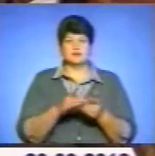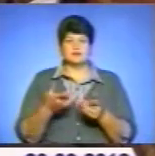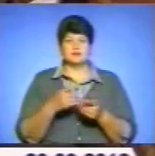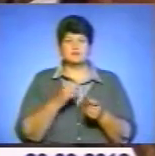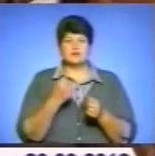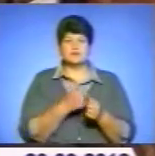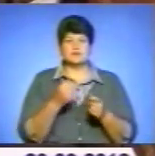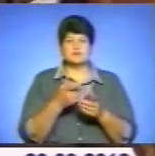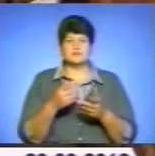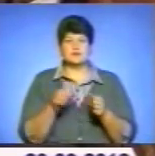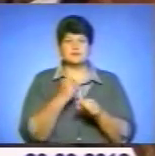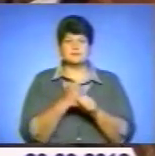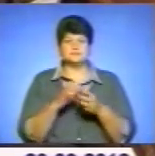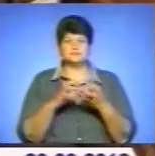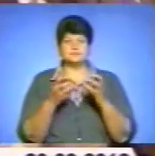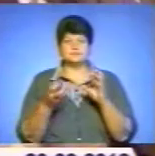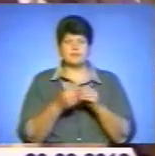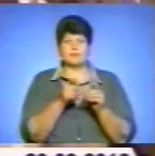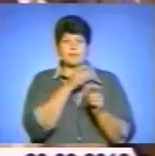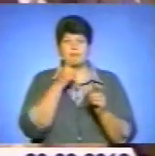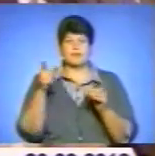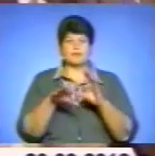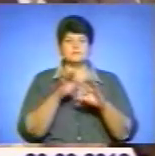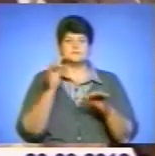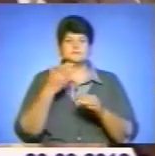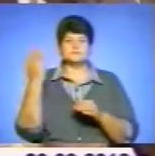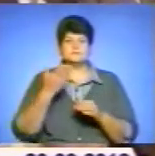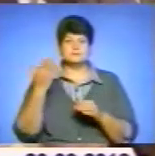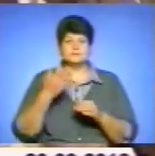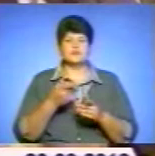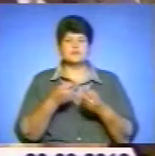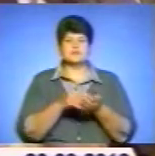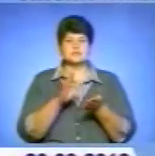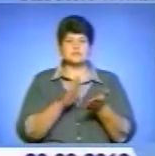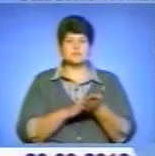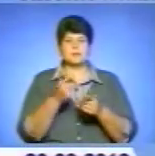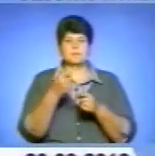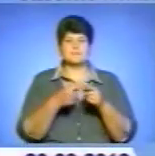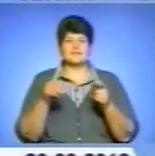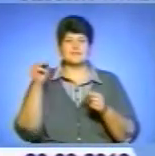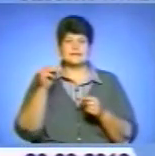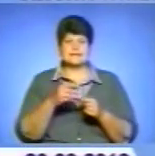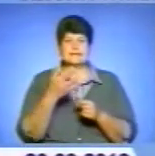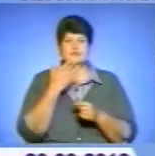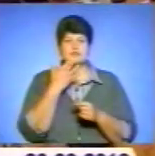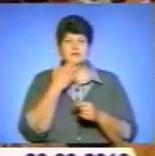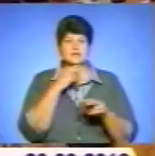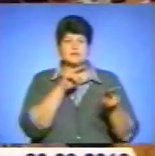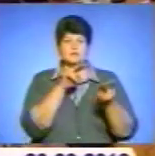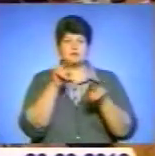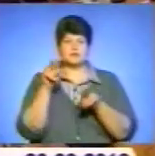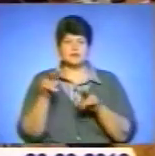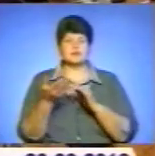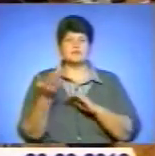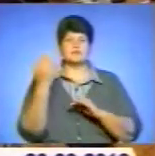агітації. Глава держави також зауважив, в Україні вже зареєстровано майже пів тисячі іноземних спостерігачів. Тож майбутні вибори мають пройти не гірше, ніж